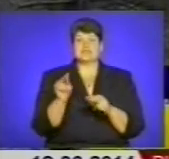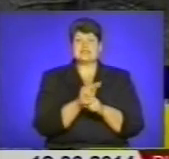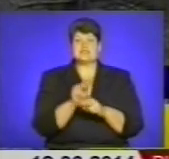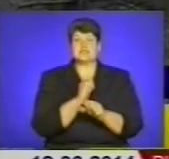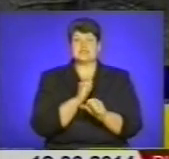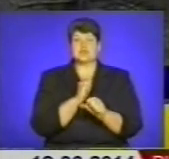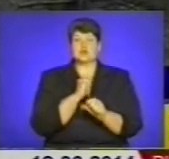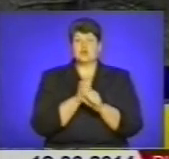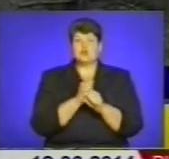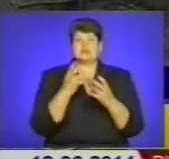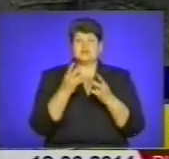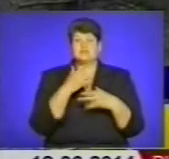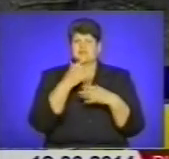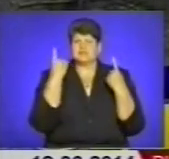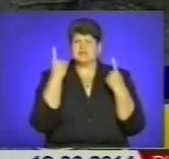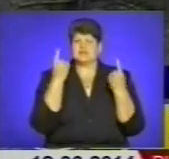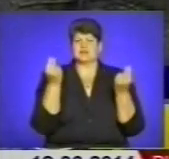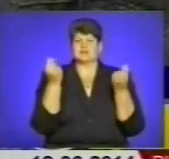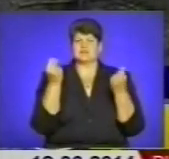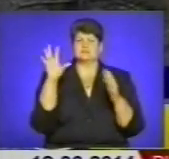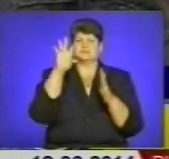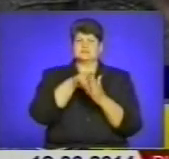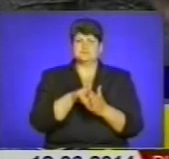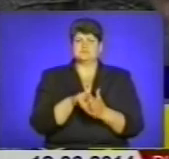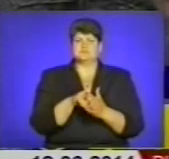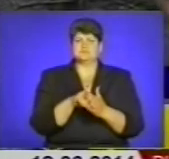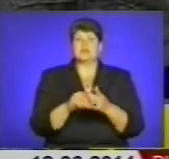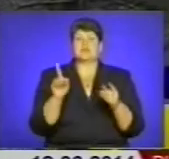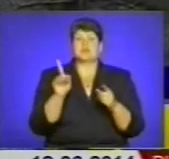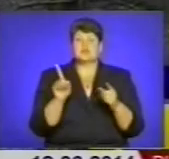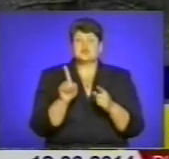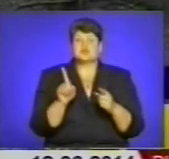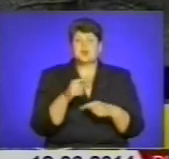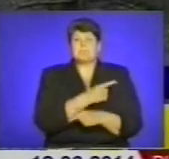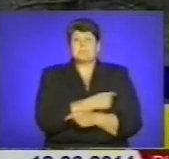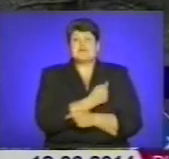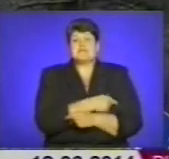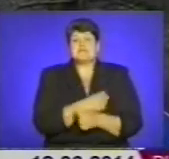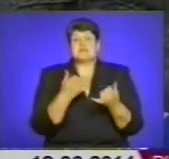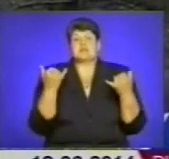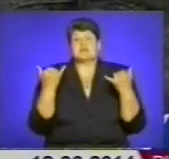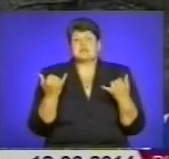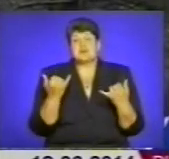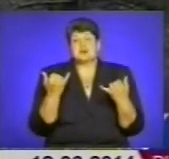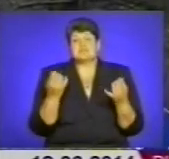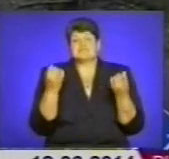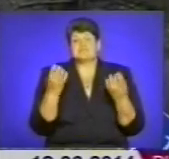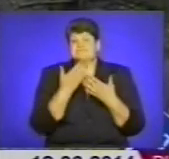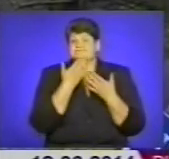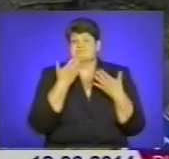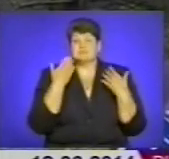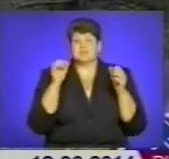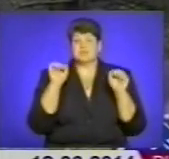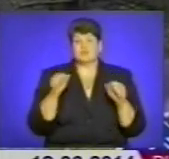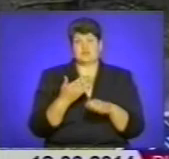потрібні досить великий капітал украдення, на що медицина зараз просто не має можливості